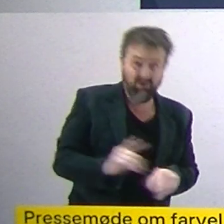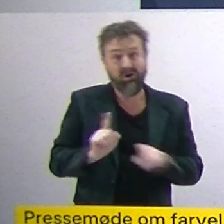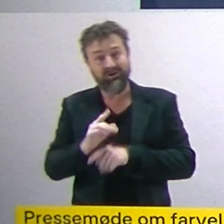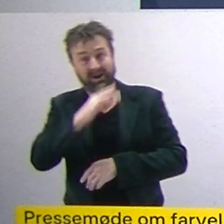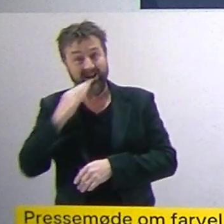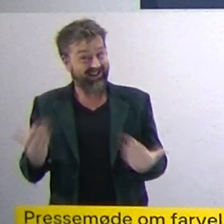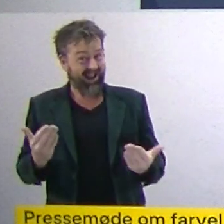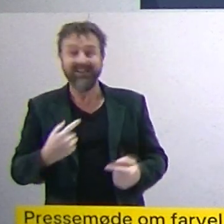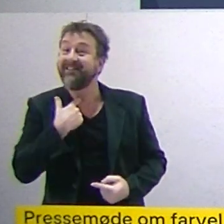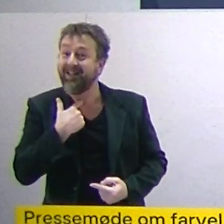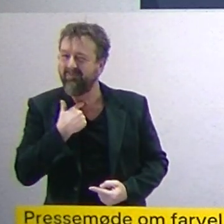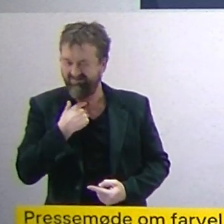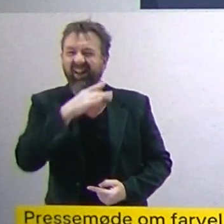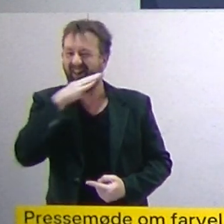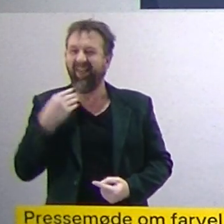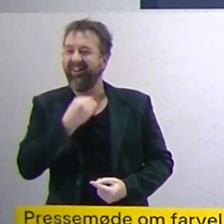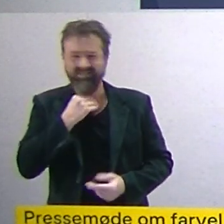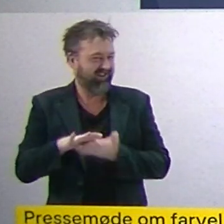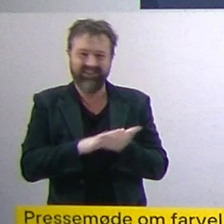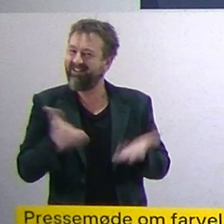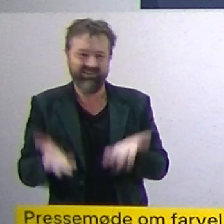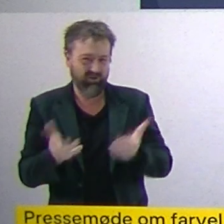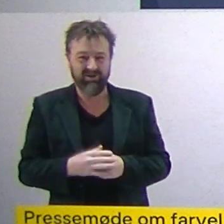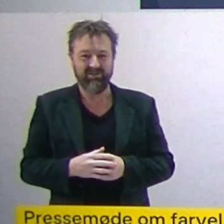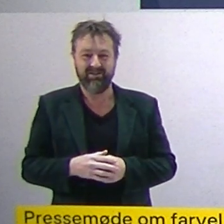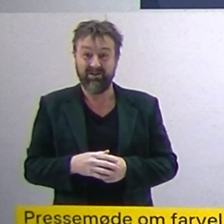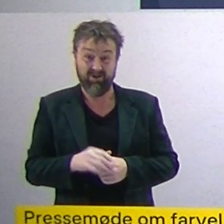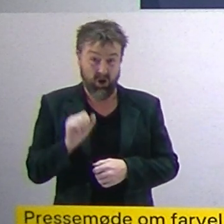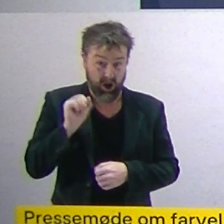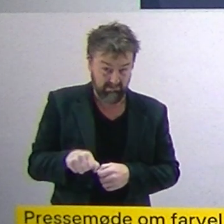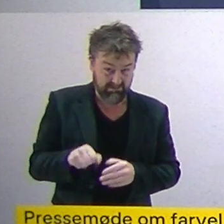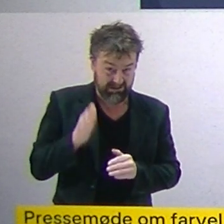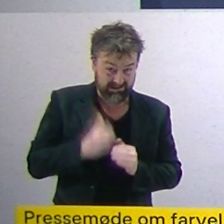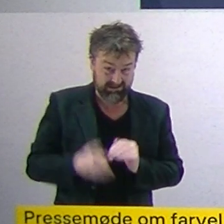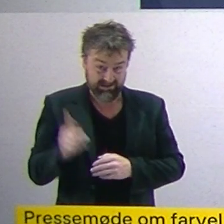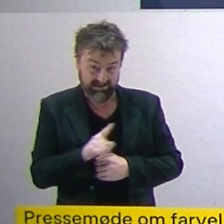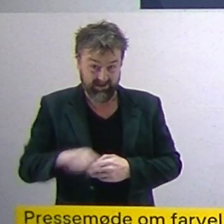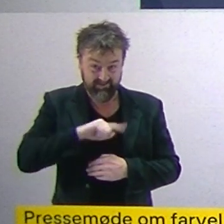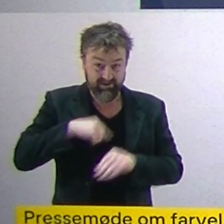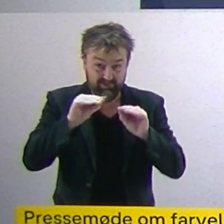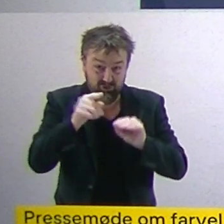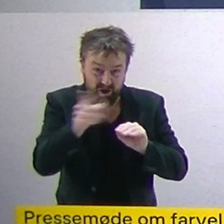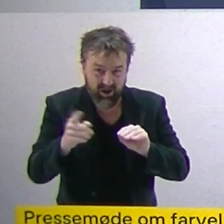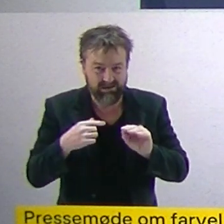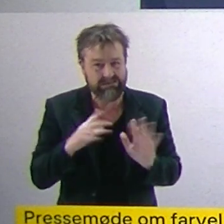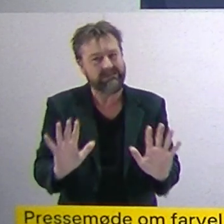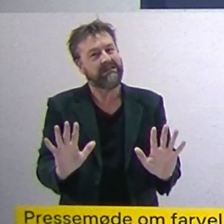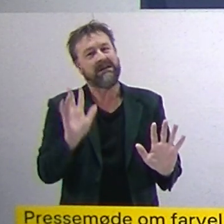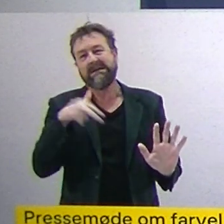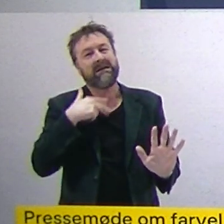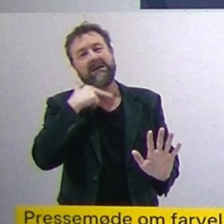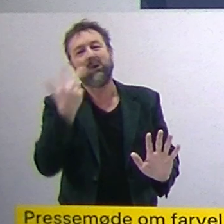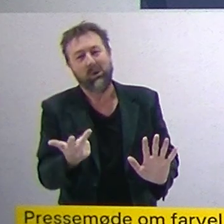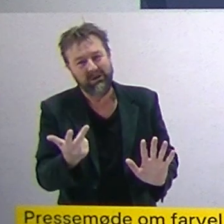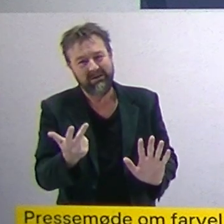glæde i stemmen i dag, det er absolut ingen tvivl om, om det er sidste gang, generer jer i bedste sindsid. Det kan jeg ikke love, men jeg